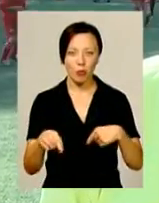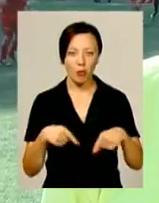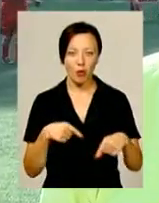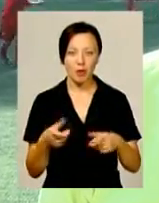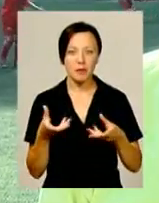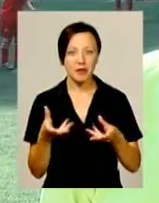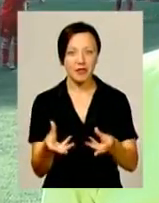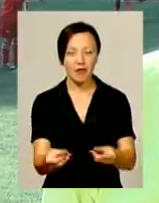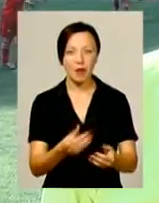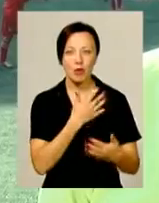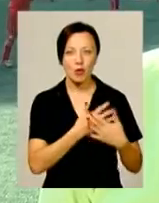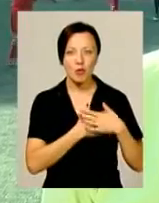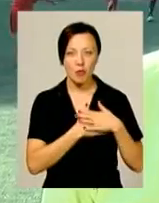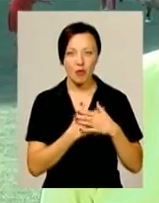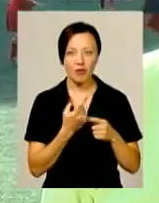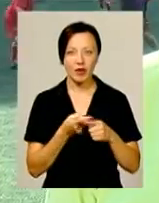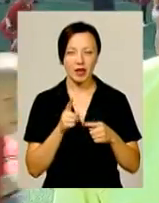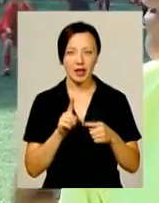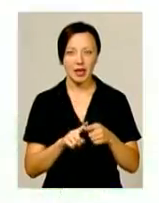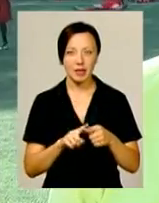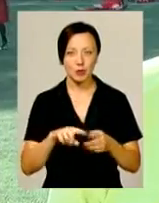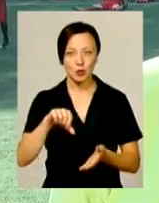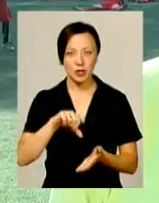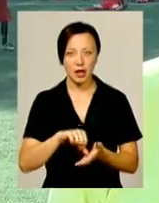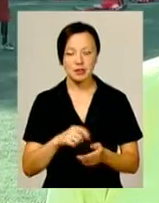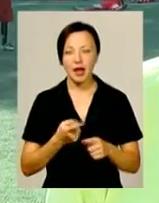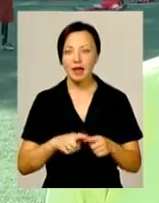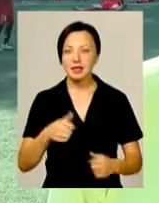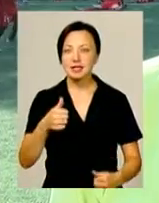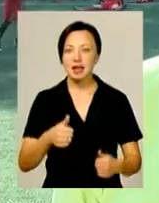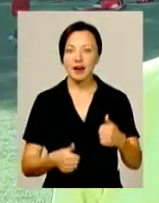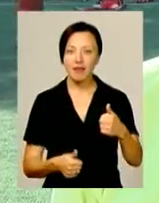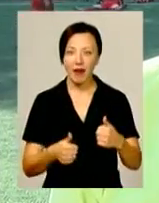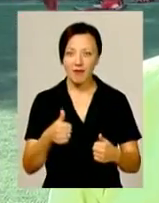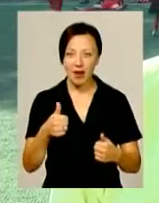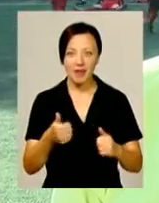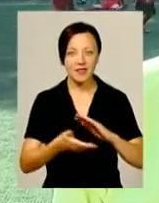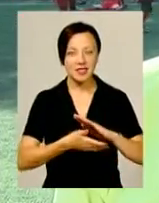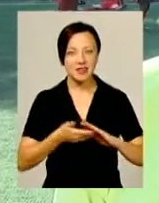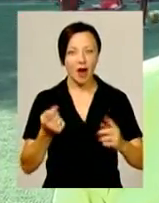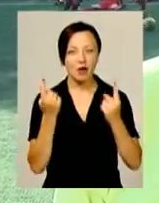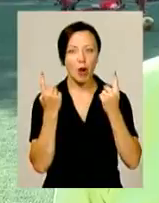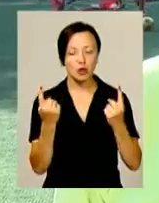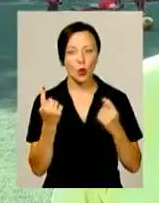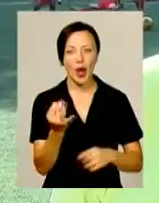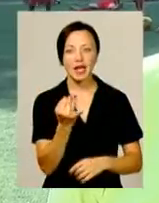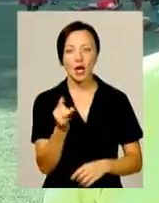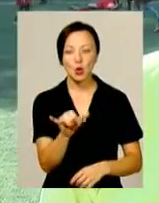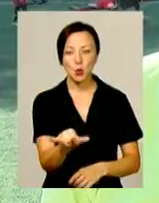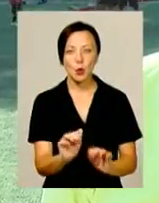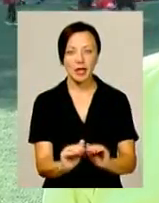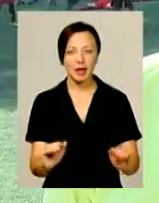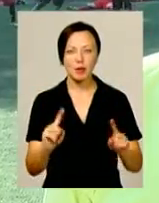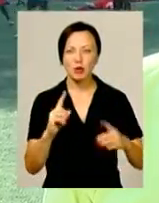Там прививаємо любов їм, цим учасникам. Ці соревновання, вони визивають велику інтересу у дітей, тому що